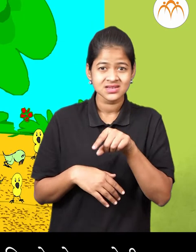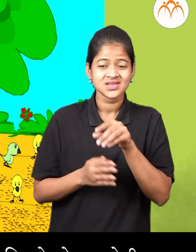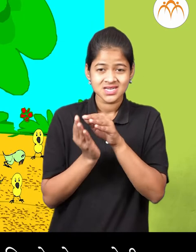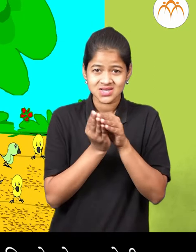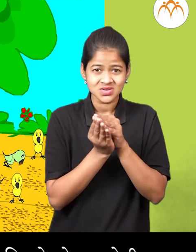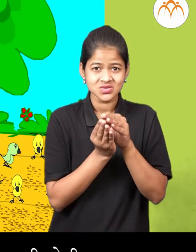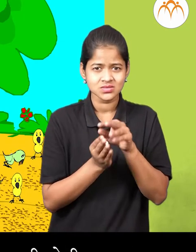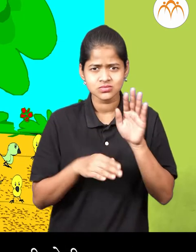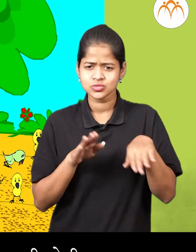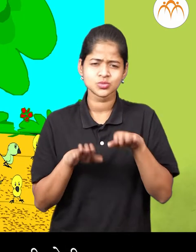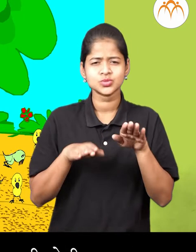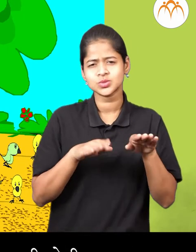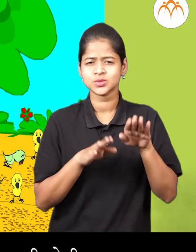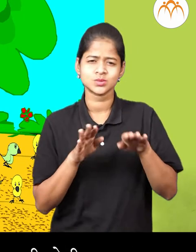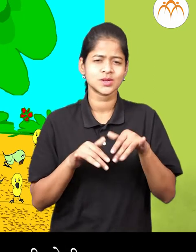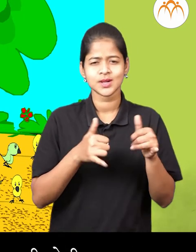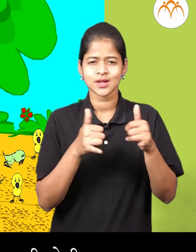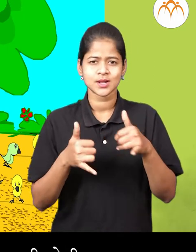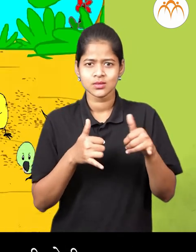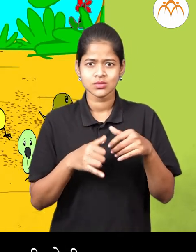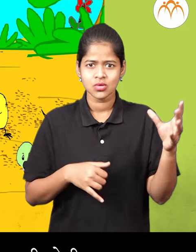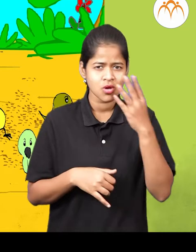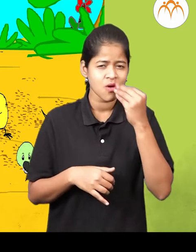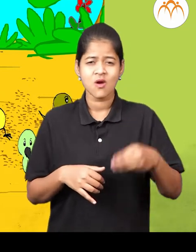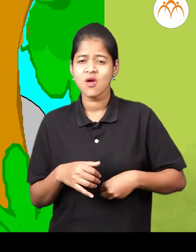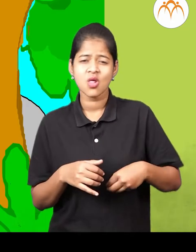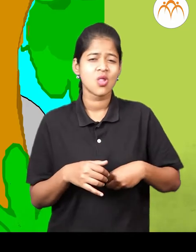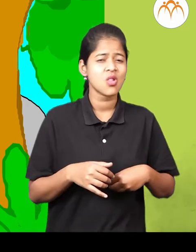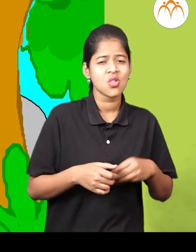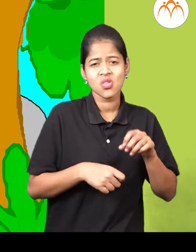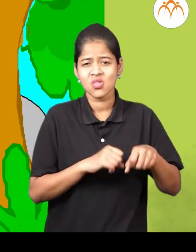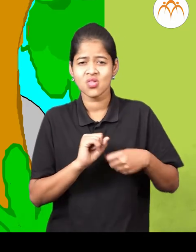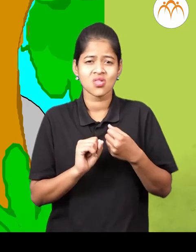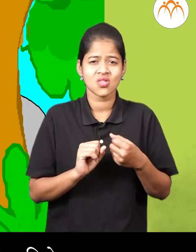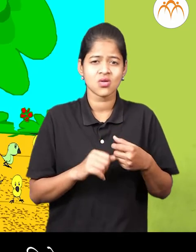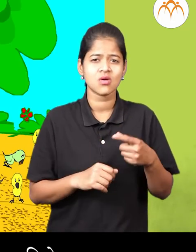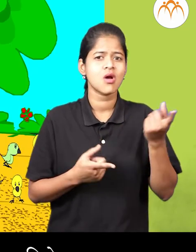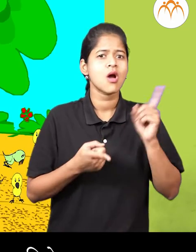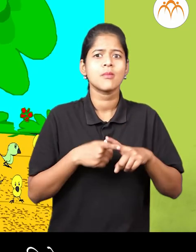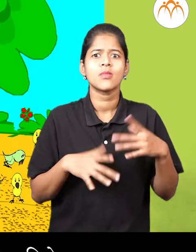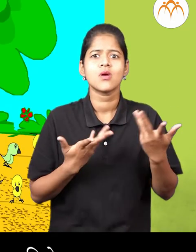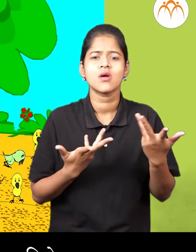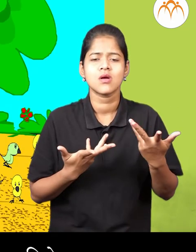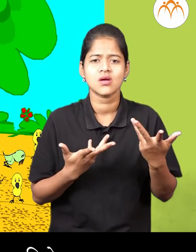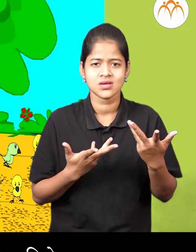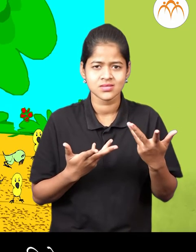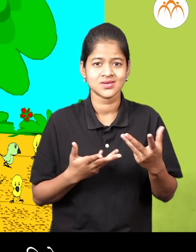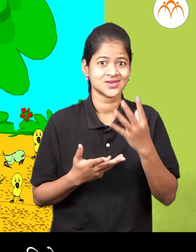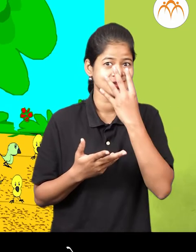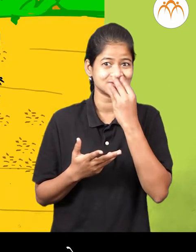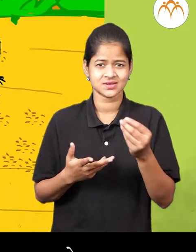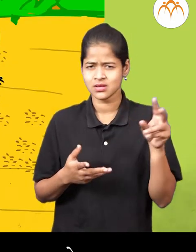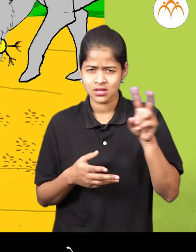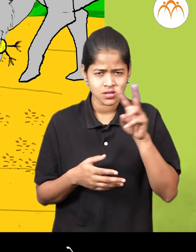खेड़त होती त्या लाणग्याला सणकुन भूक लागली होती मका जाल मक त्या लाणग्यानी इकड़े तिकड़े पाहिल